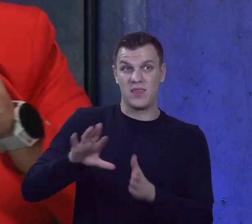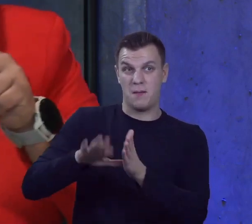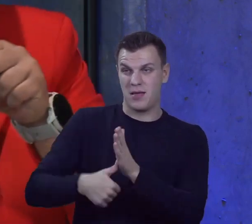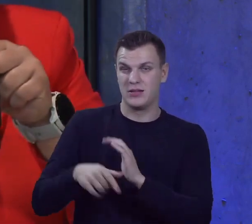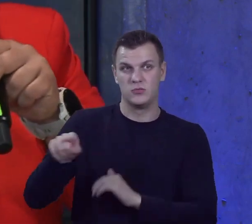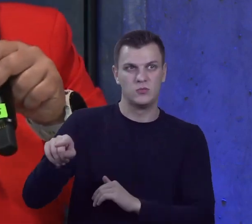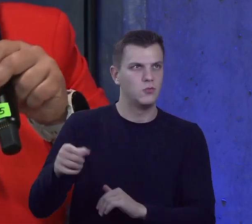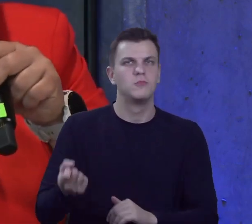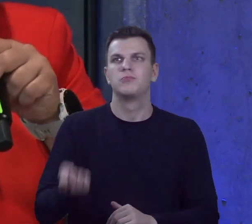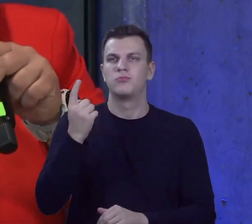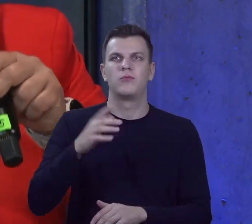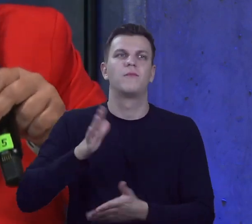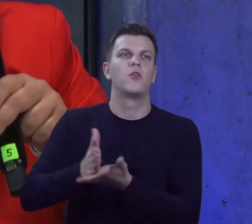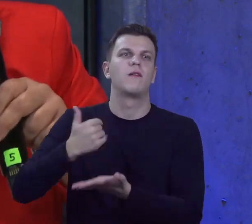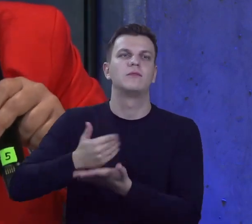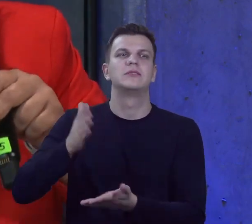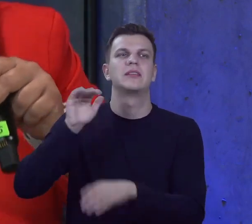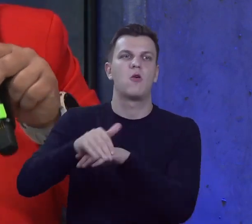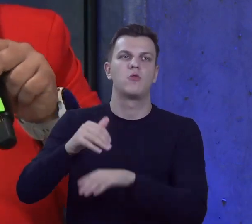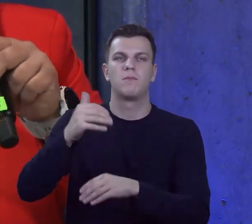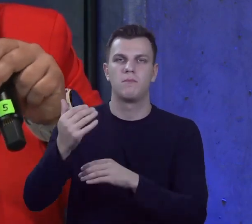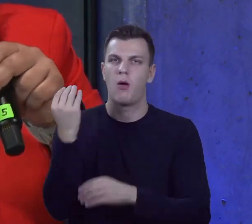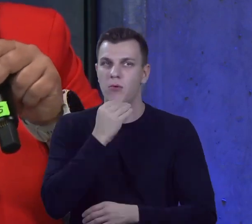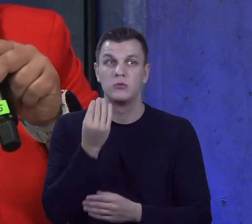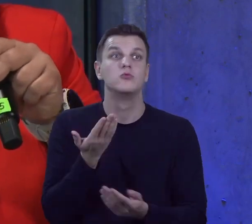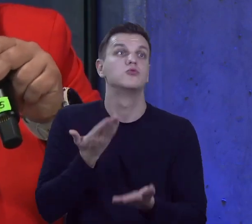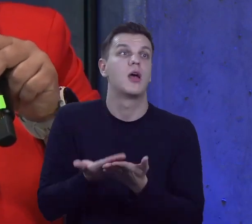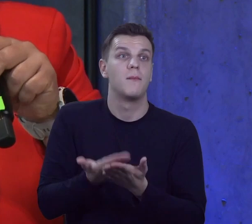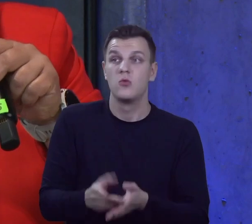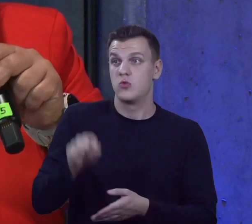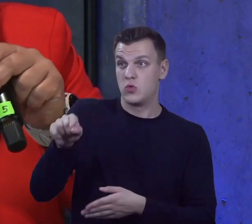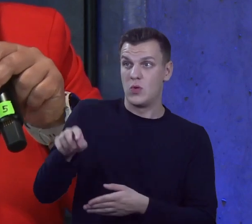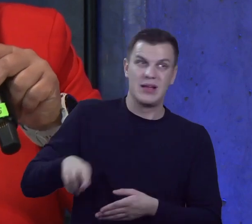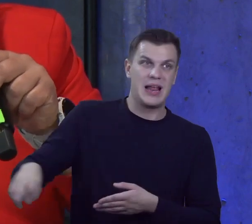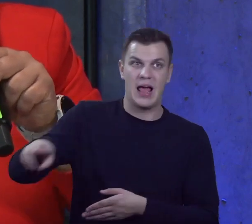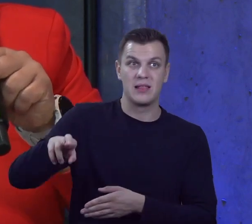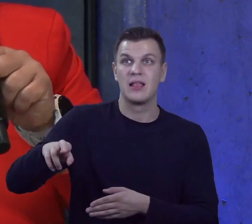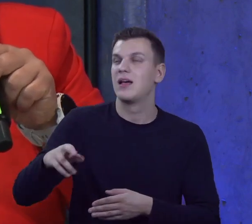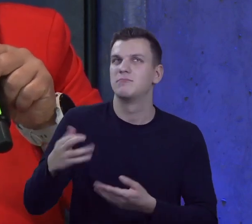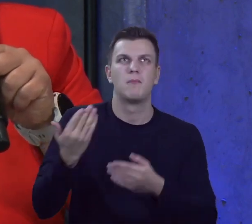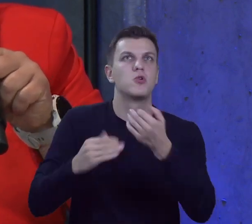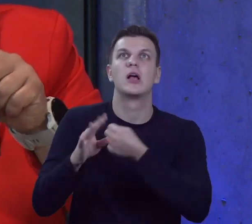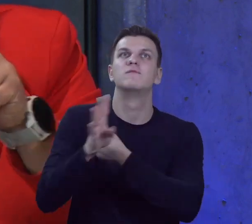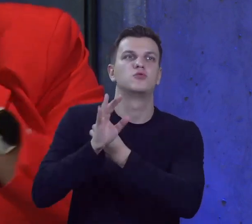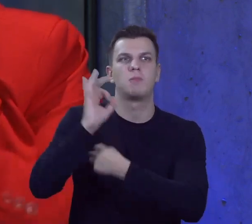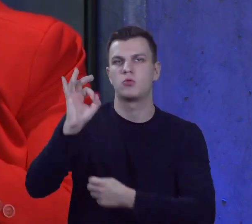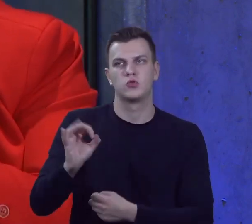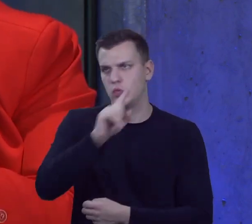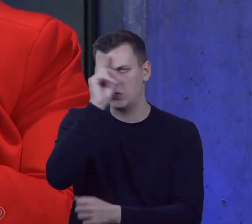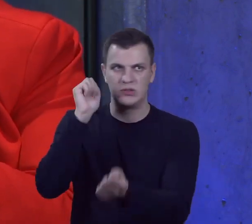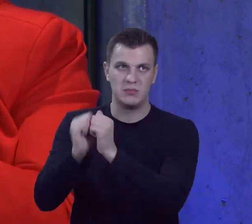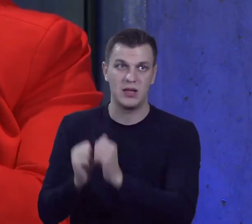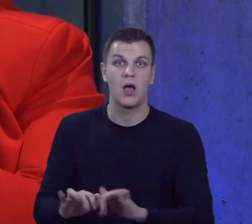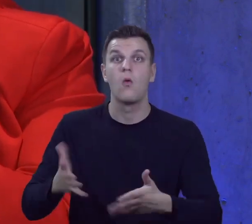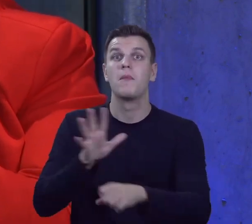zachodniopomorskim, ponieważ chyba jest jedną z niewielu, w której wymieniono ponad 90% składu, czyli na 15